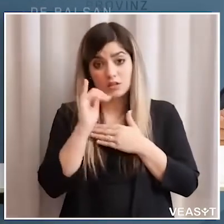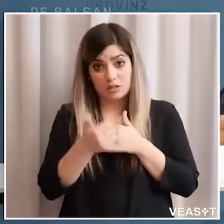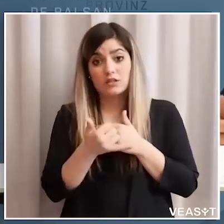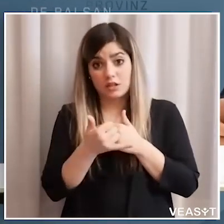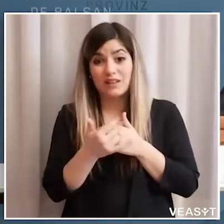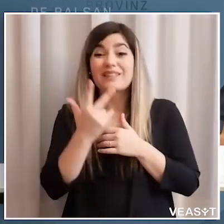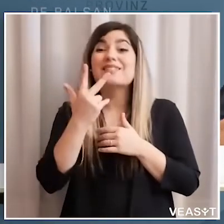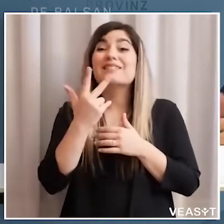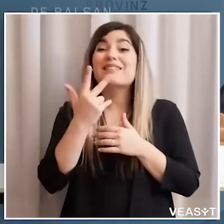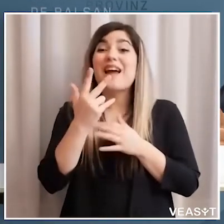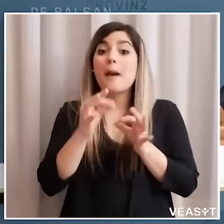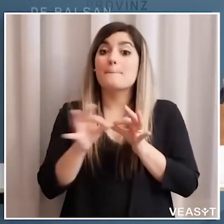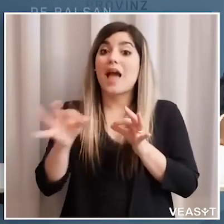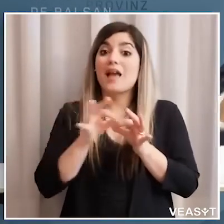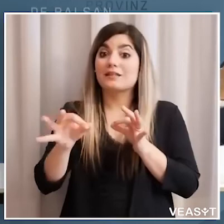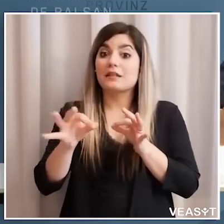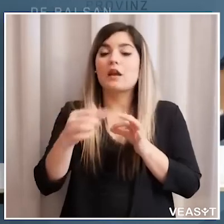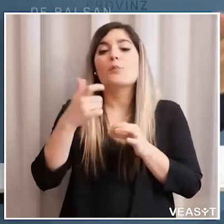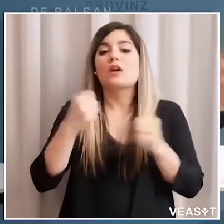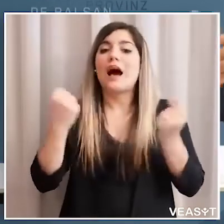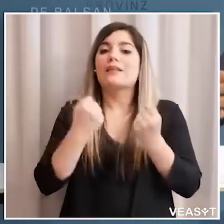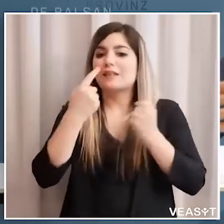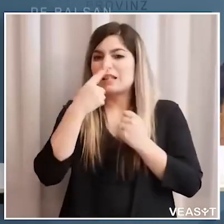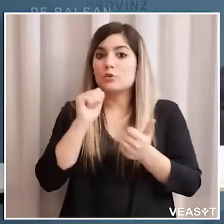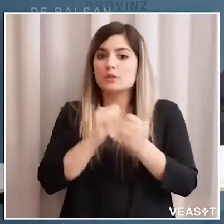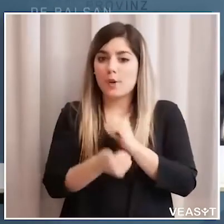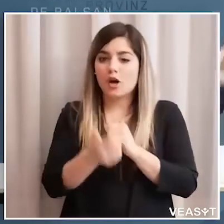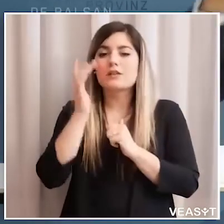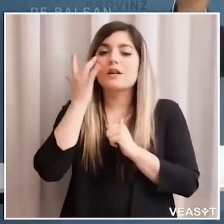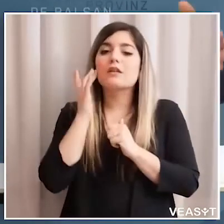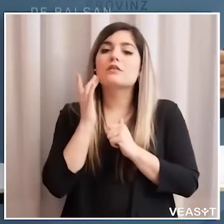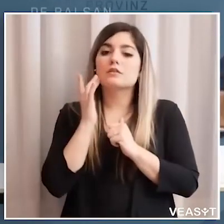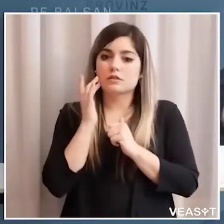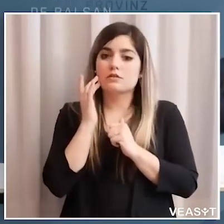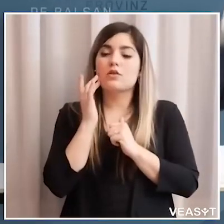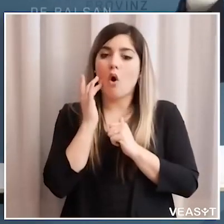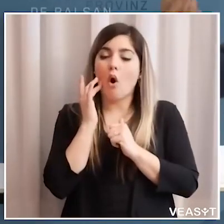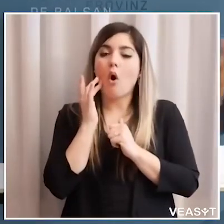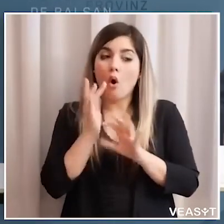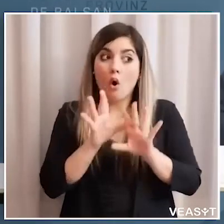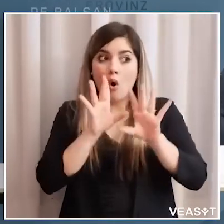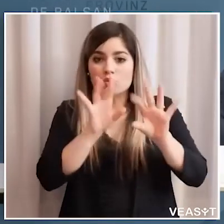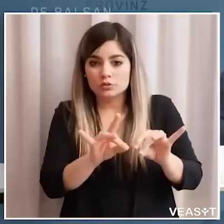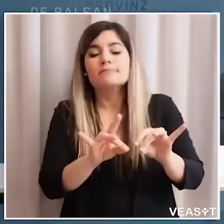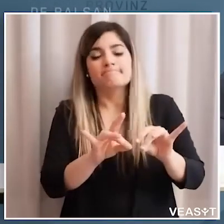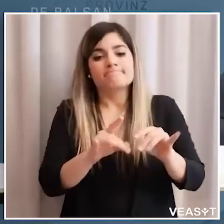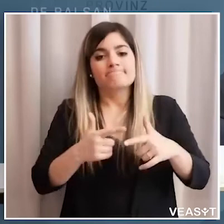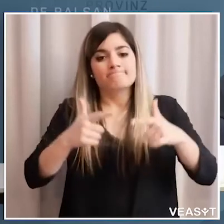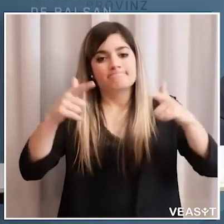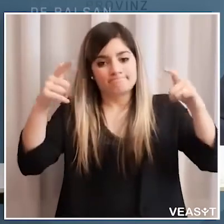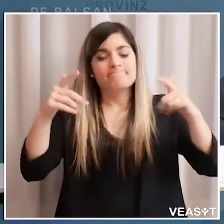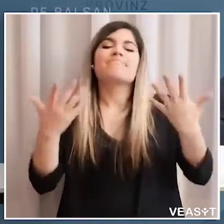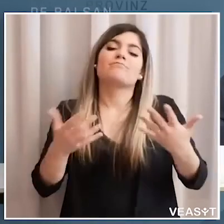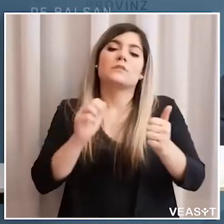quel caso questa famosa distanza di 3 metri perché facendo l'attività sportiva il rischio diciamo di poter contagiare